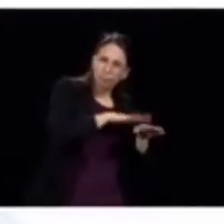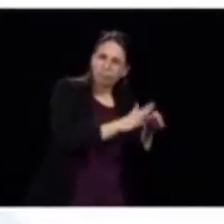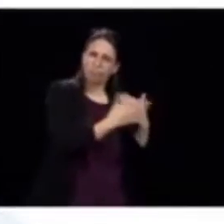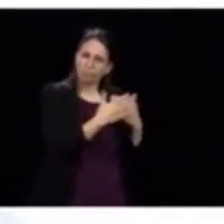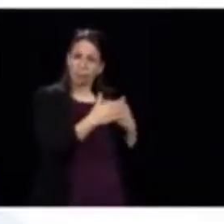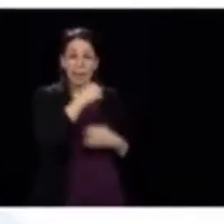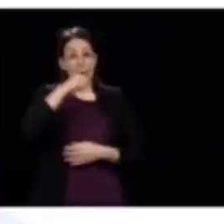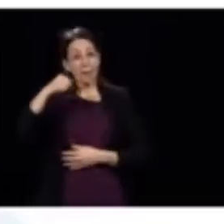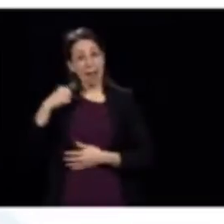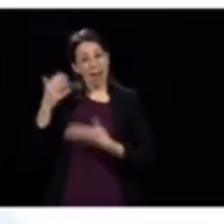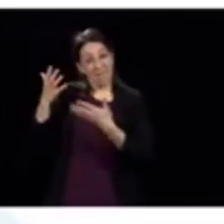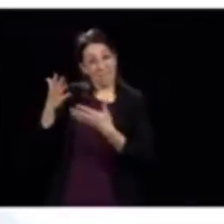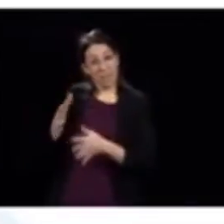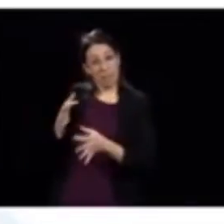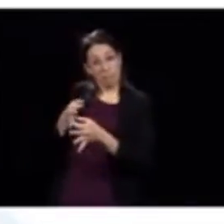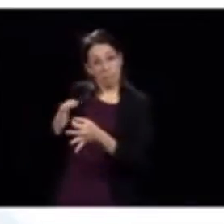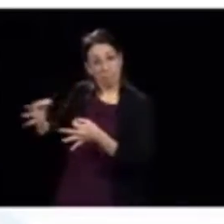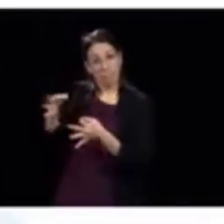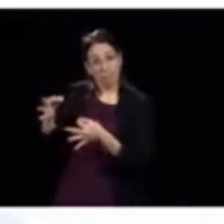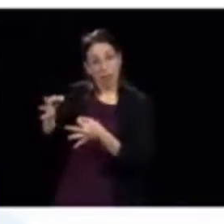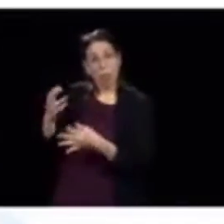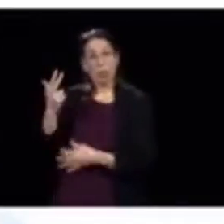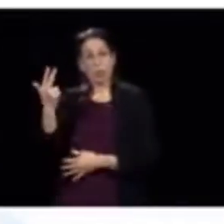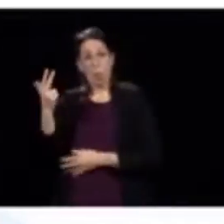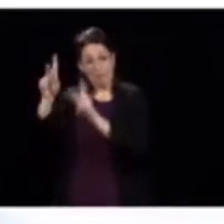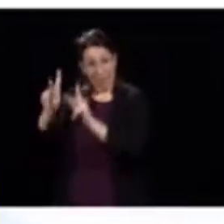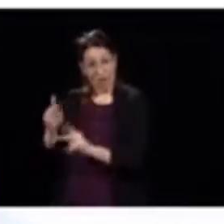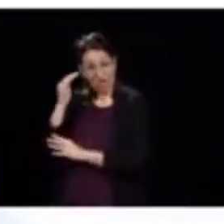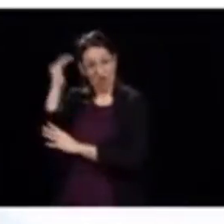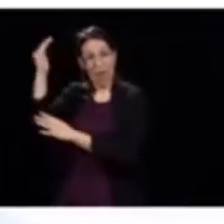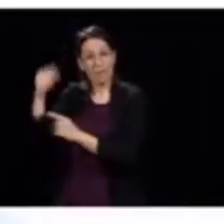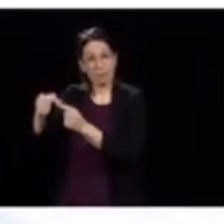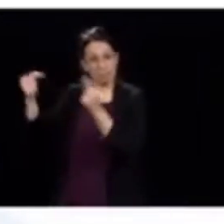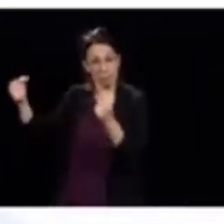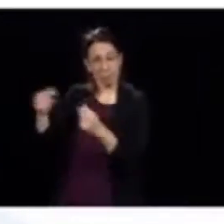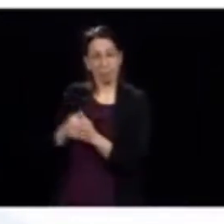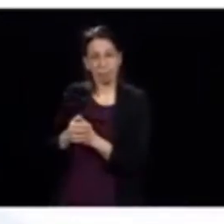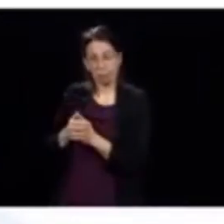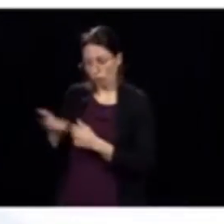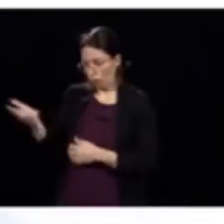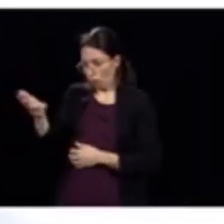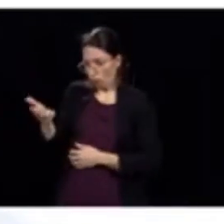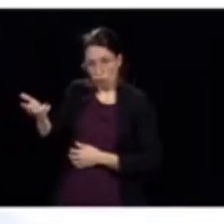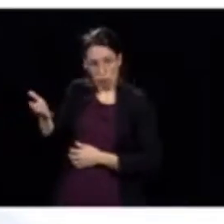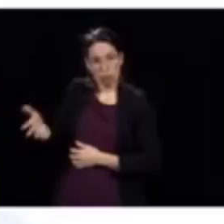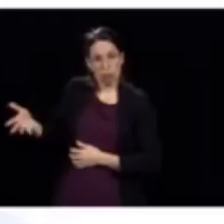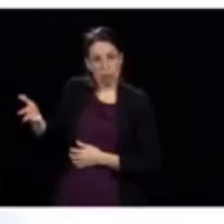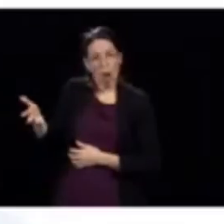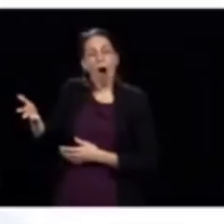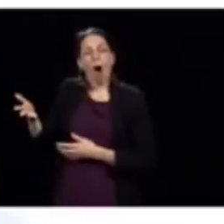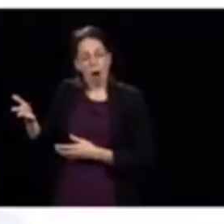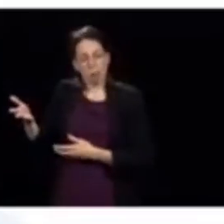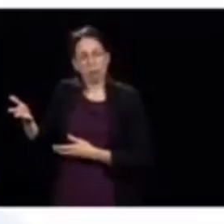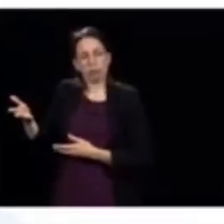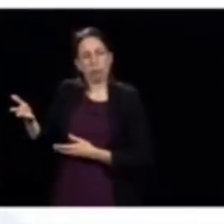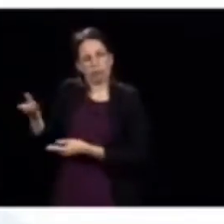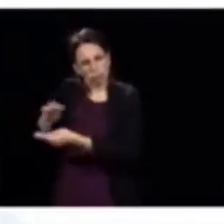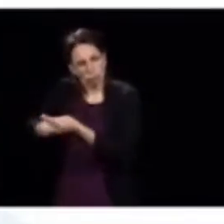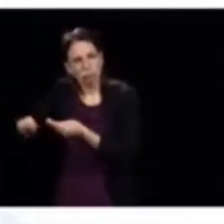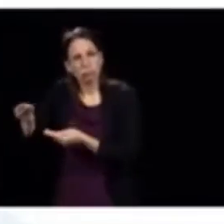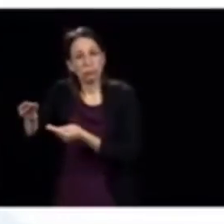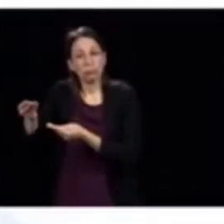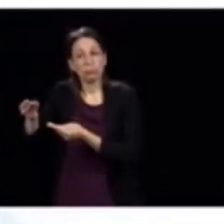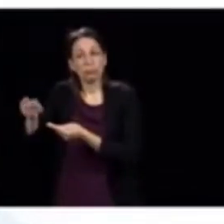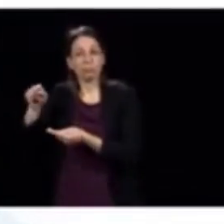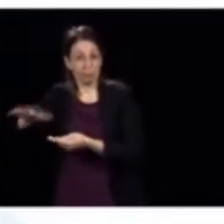parlé hier aux trois chefs de'opposition, ils vont, eux et elles, aussi consulter